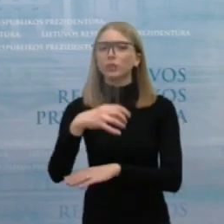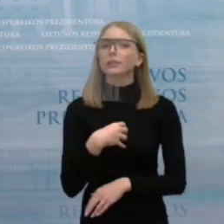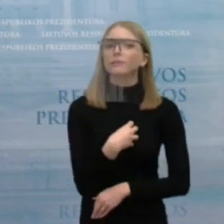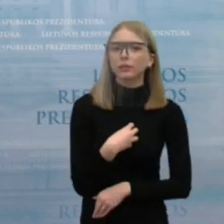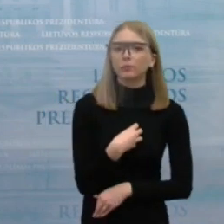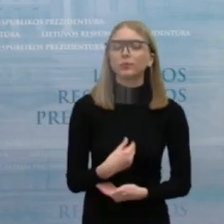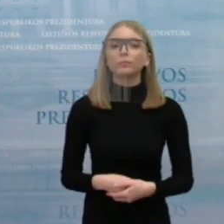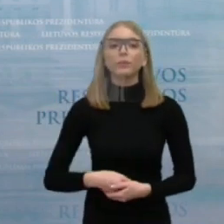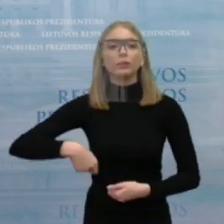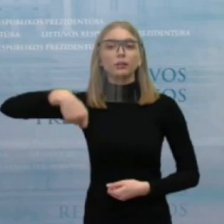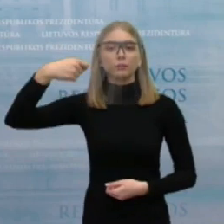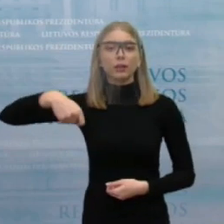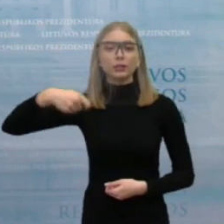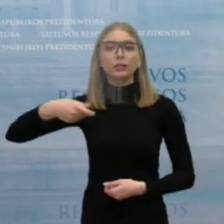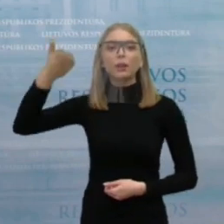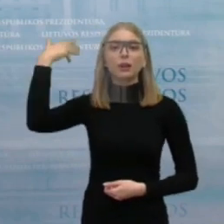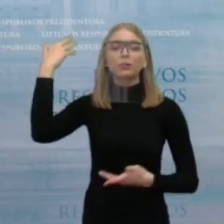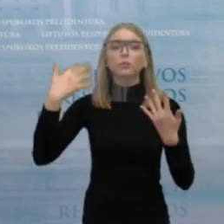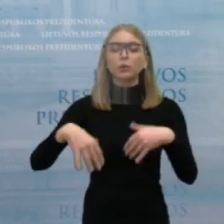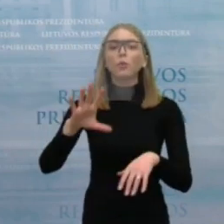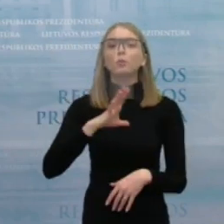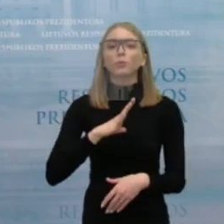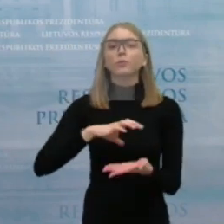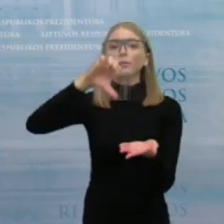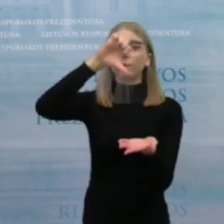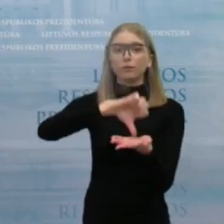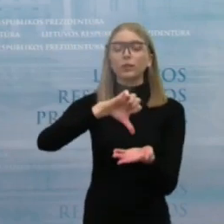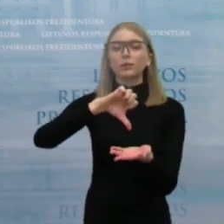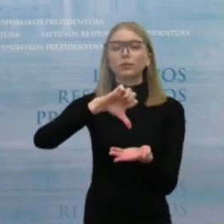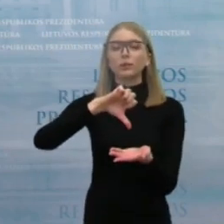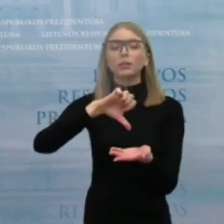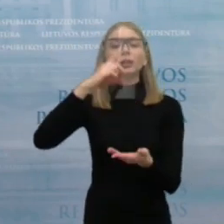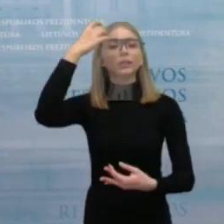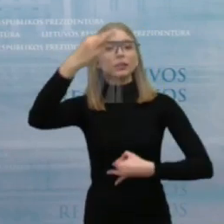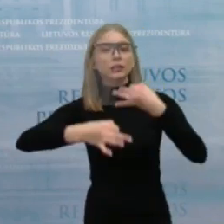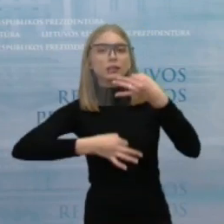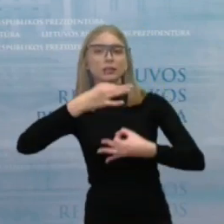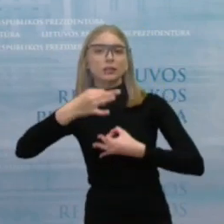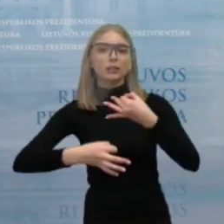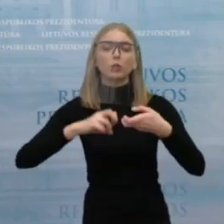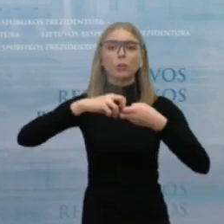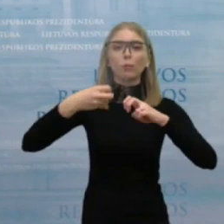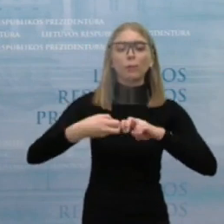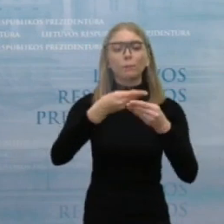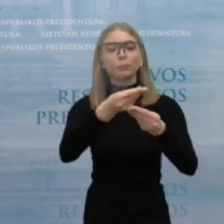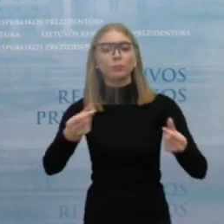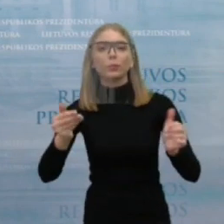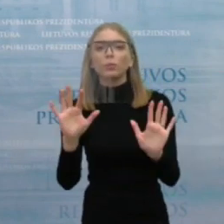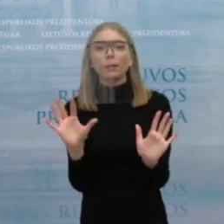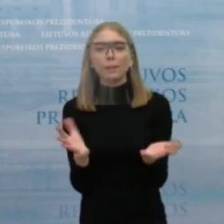dalyvavo svarstantos klausimus, parodo, kad iš